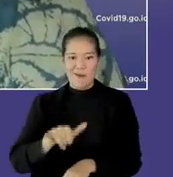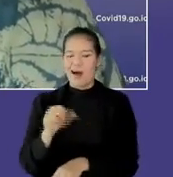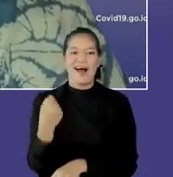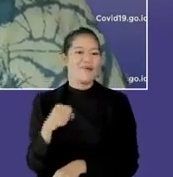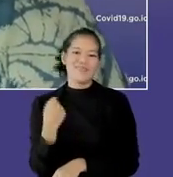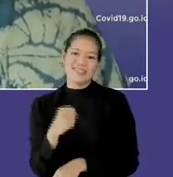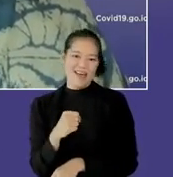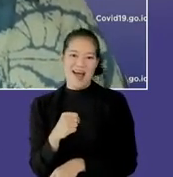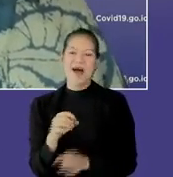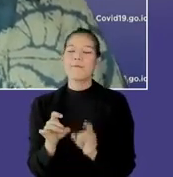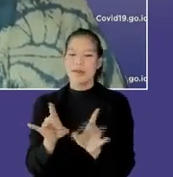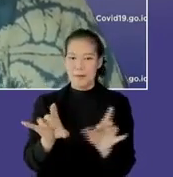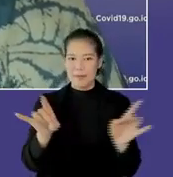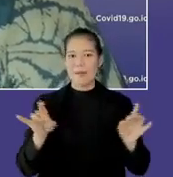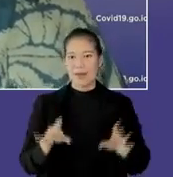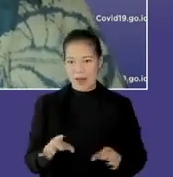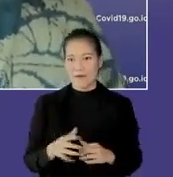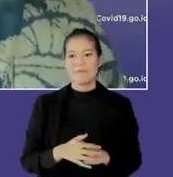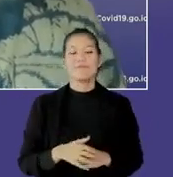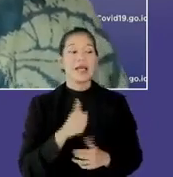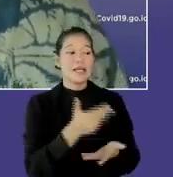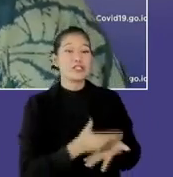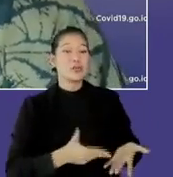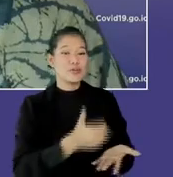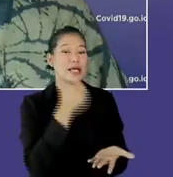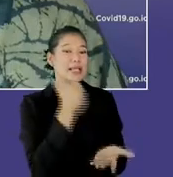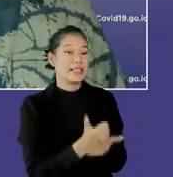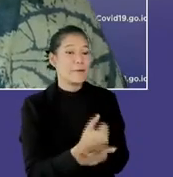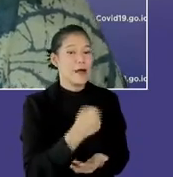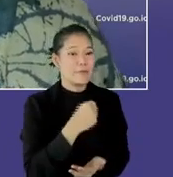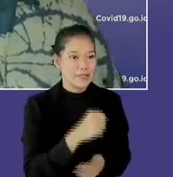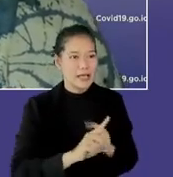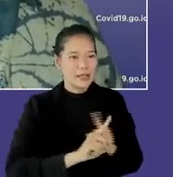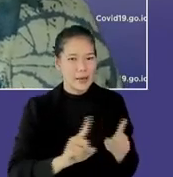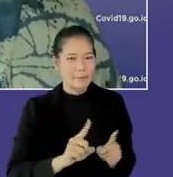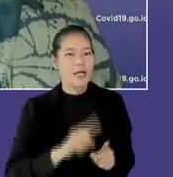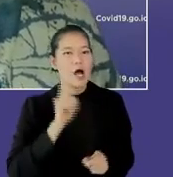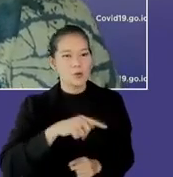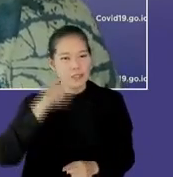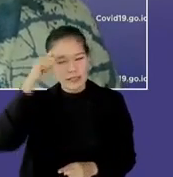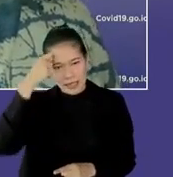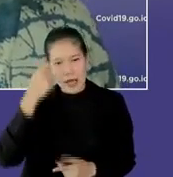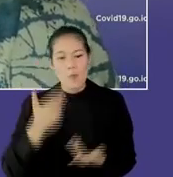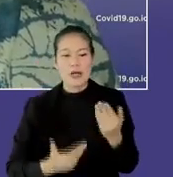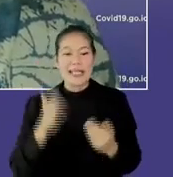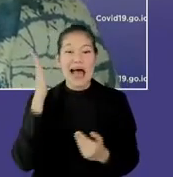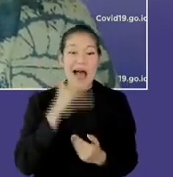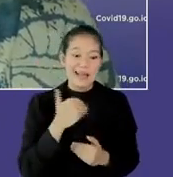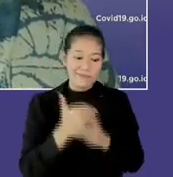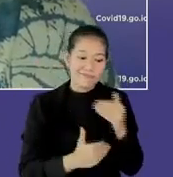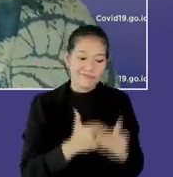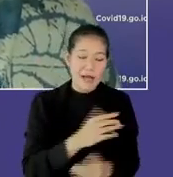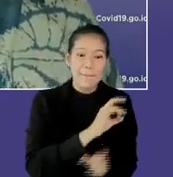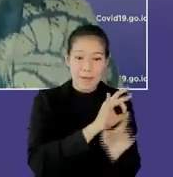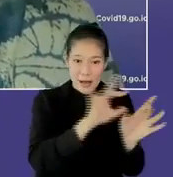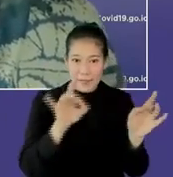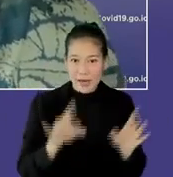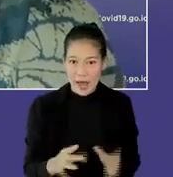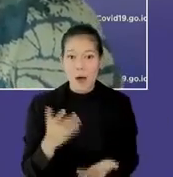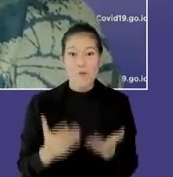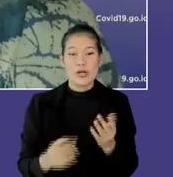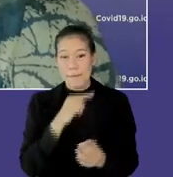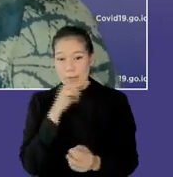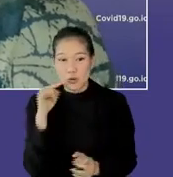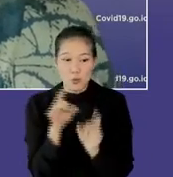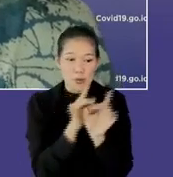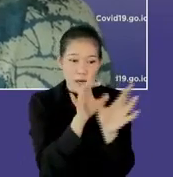di wilayah timur. real time, tapi tetap satu yang barangkali harus digarisbawahi, mungkin hari per hari akan berbeda, atau barangkali